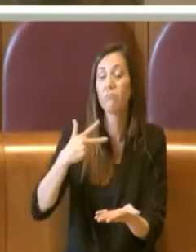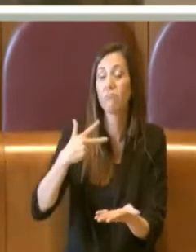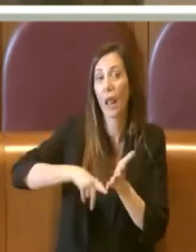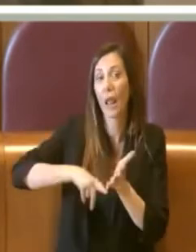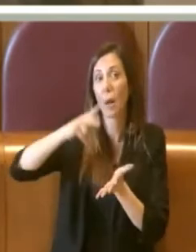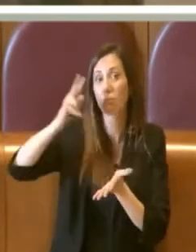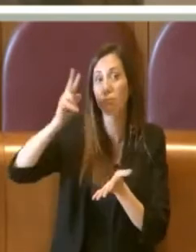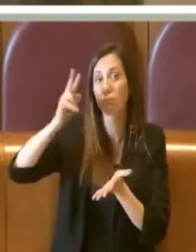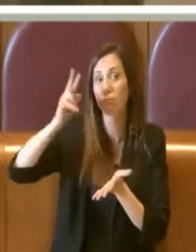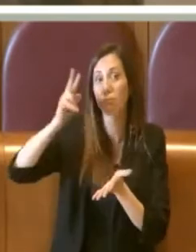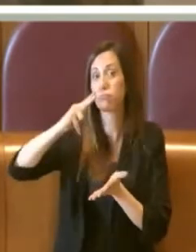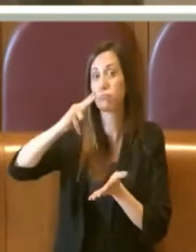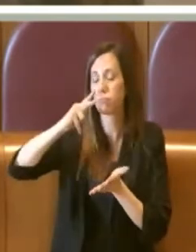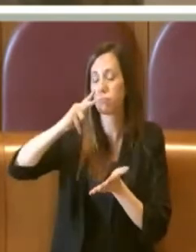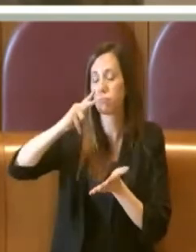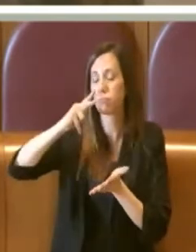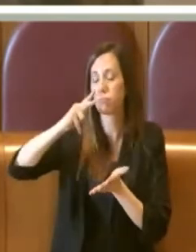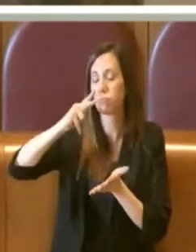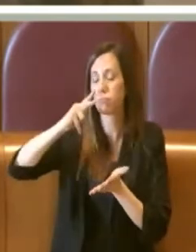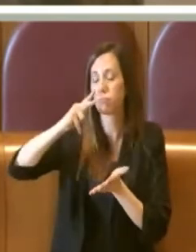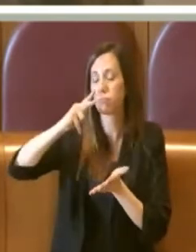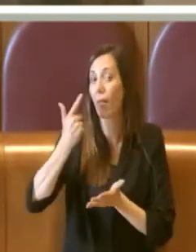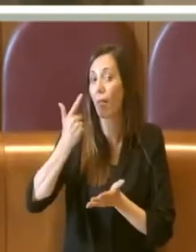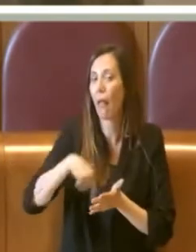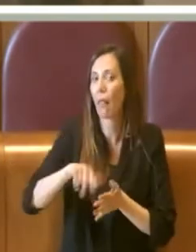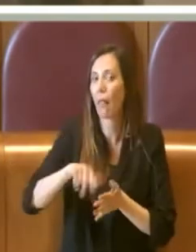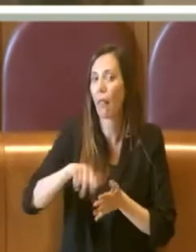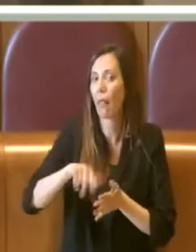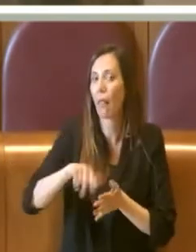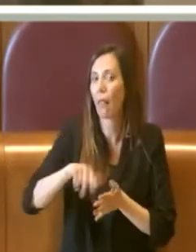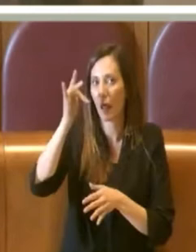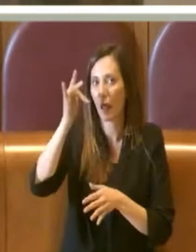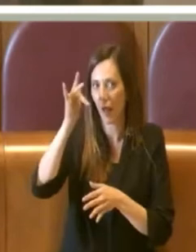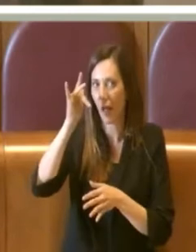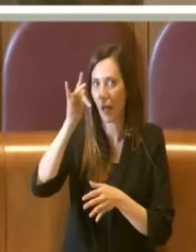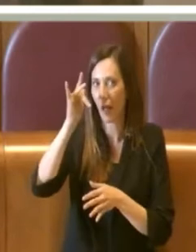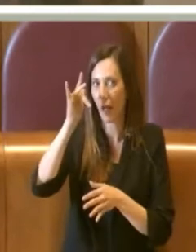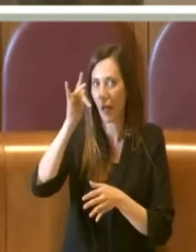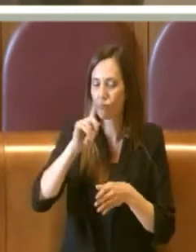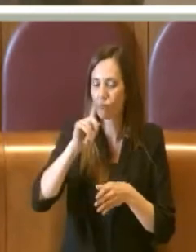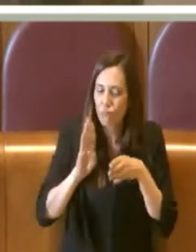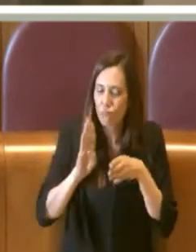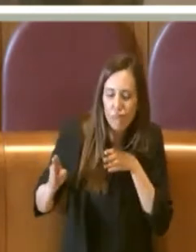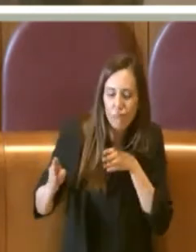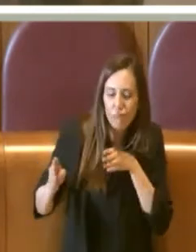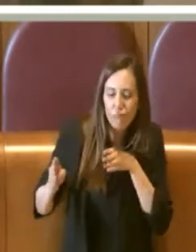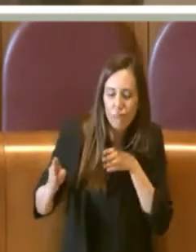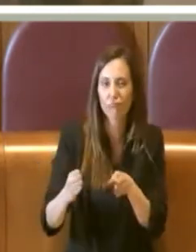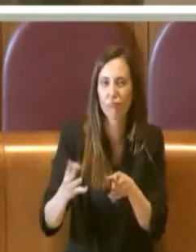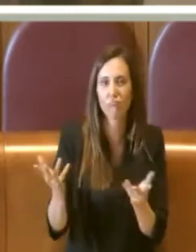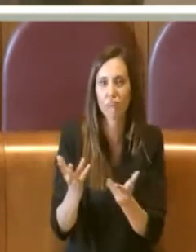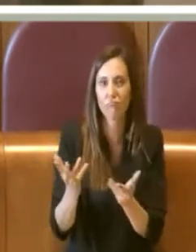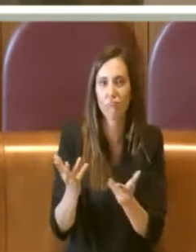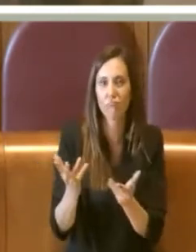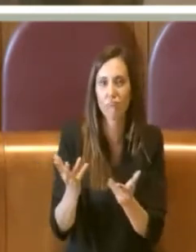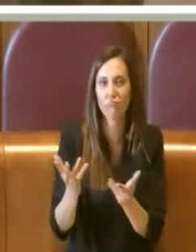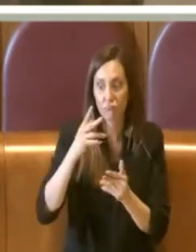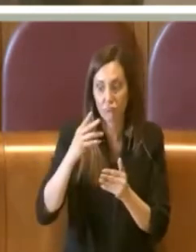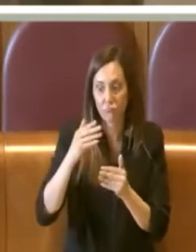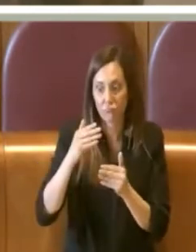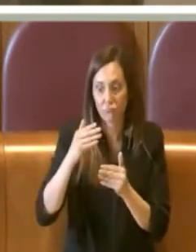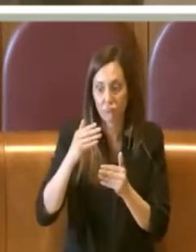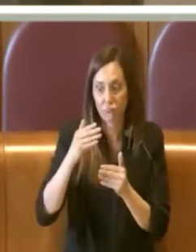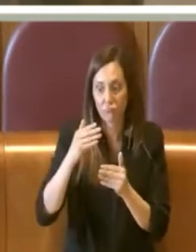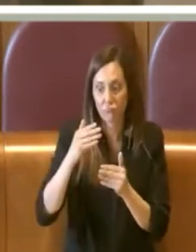importanti e anche delicate che erano volte ad esempio a prolungare di due